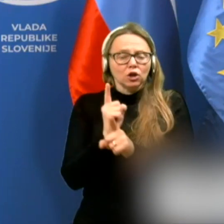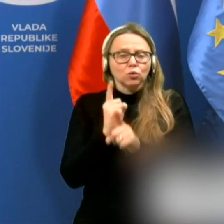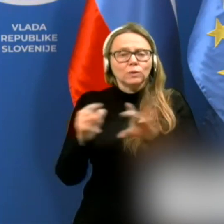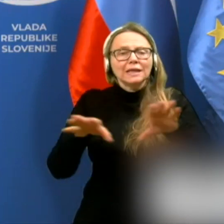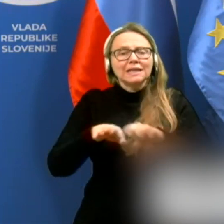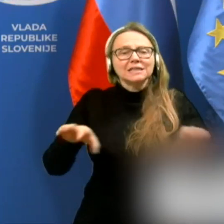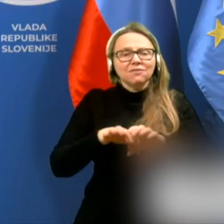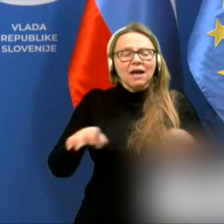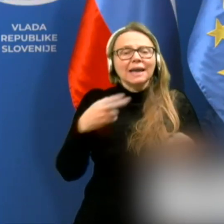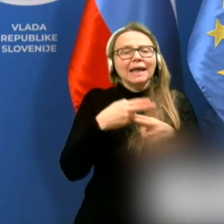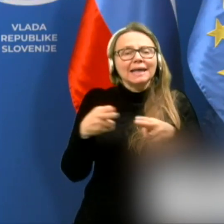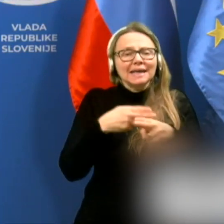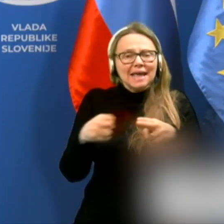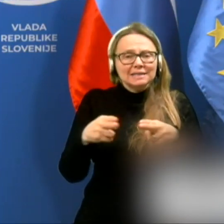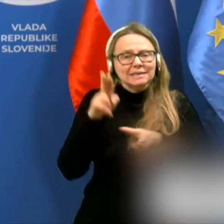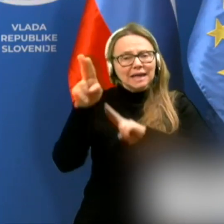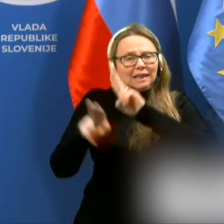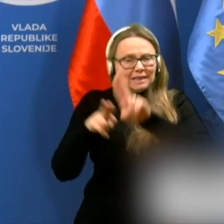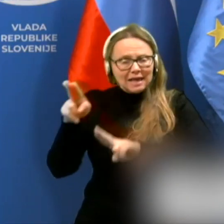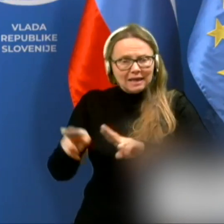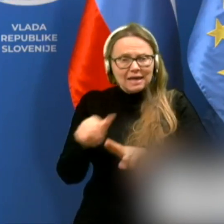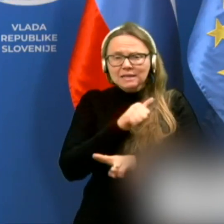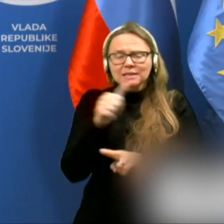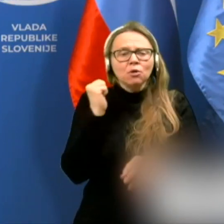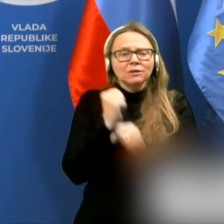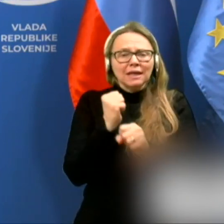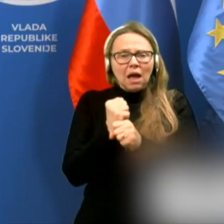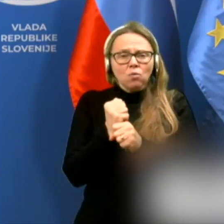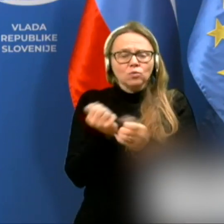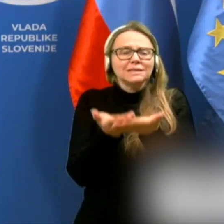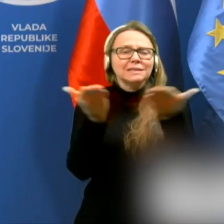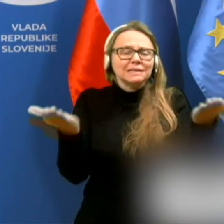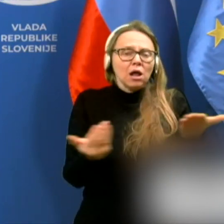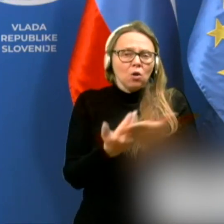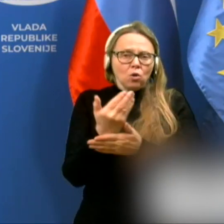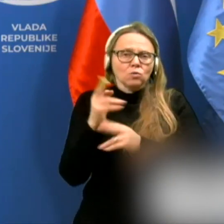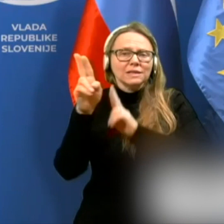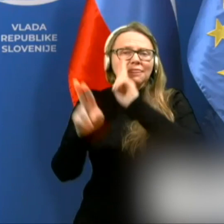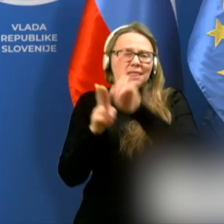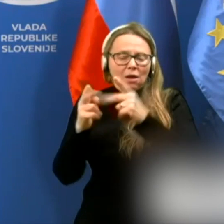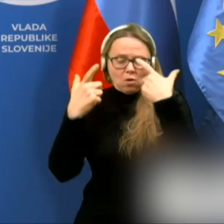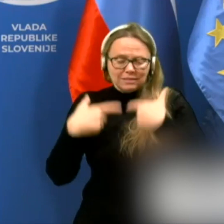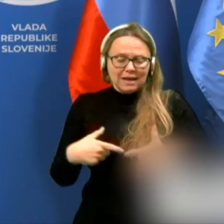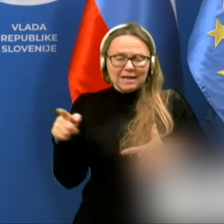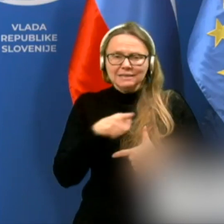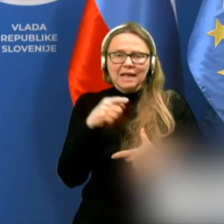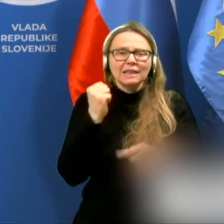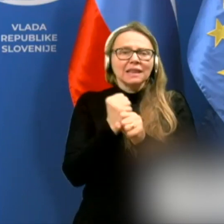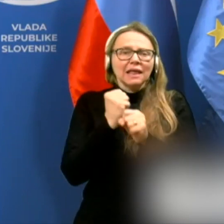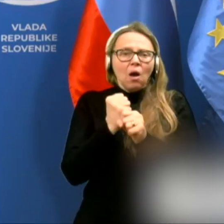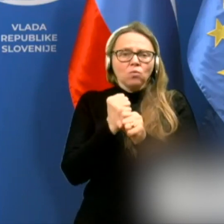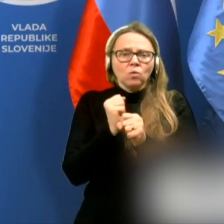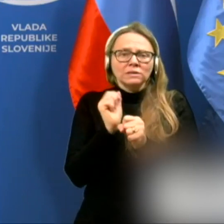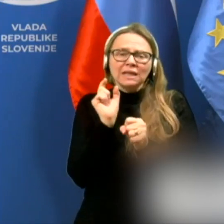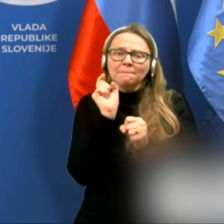izvajanje higijenske mege, razne dejavnosti salonov za njego telesa in dejavnosti piercinga,